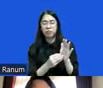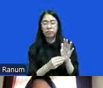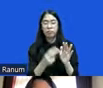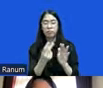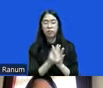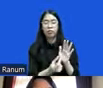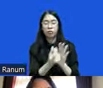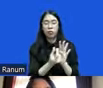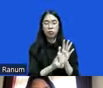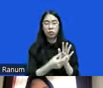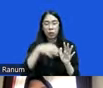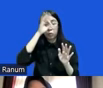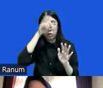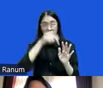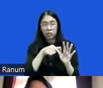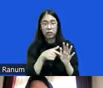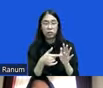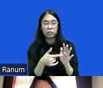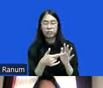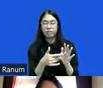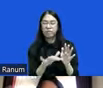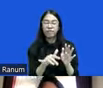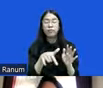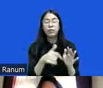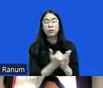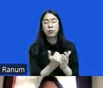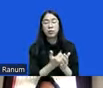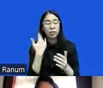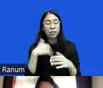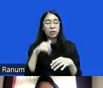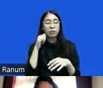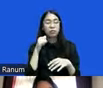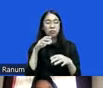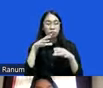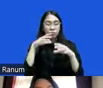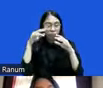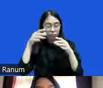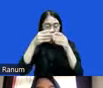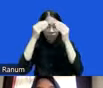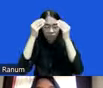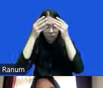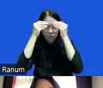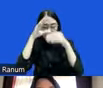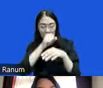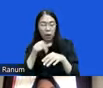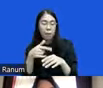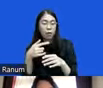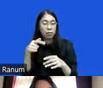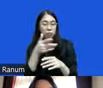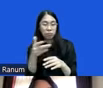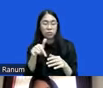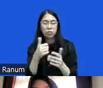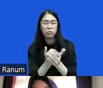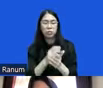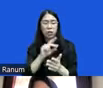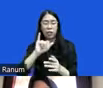ya itu tadi dalam konsepsi pemikiran mereka yang dimaksudkan dengan RJ itu ya penyelesaian